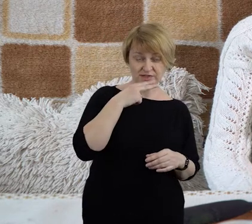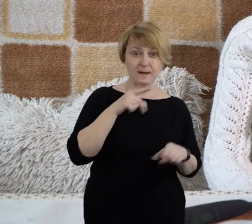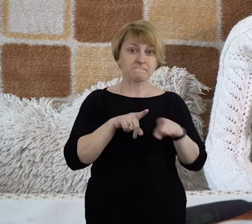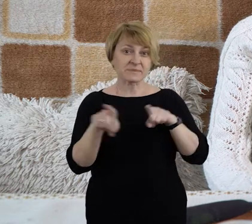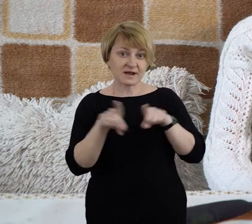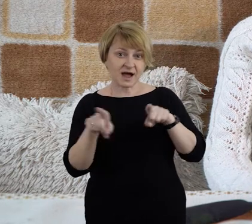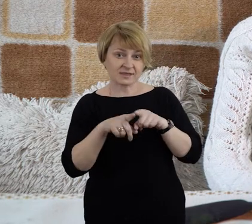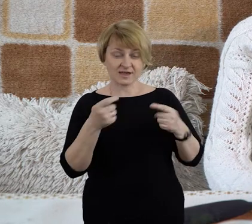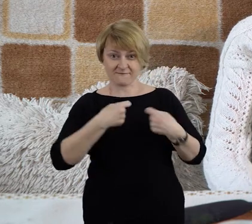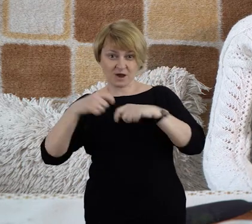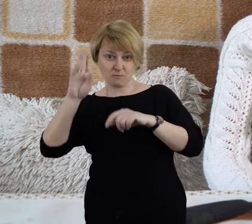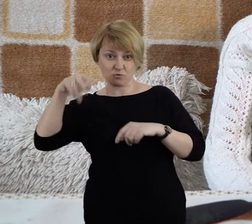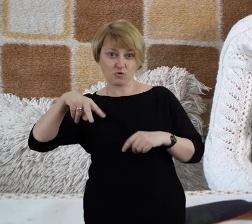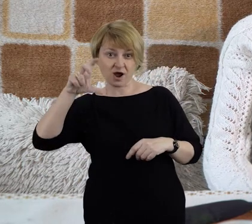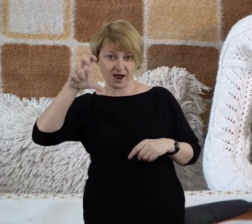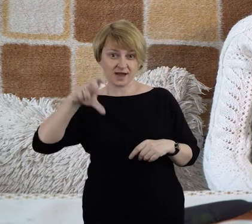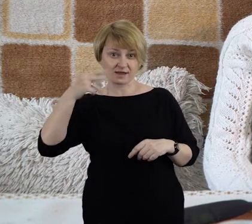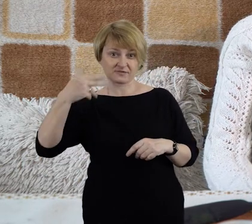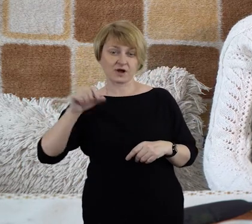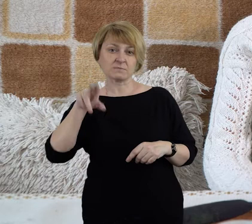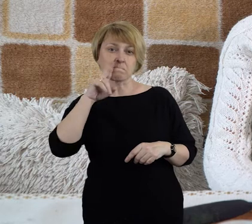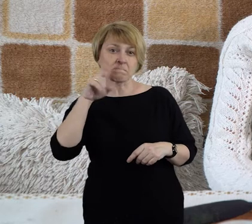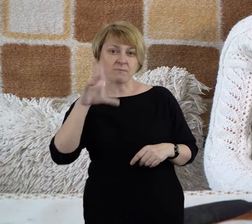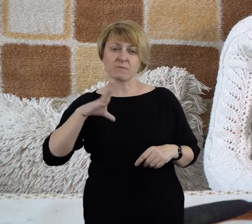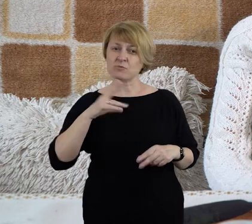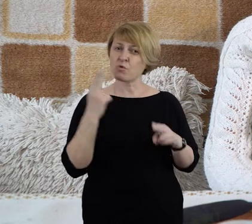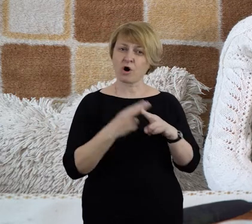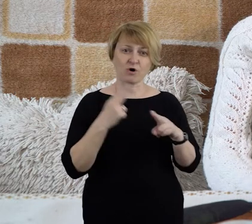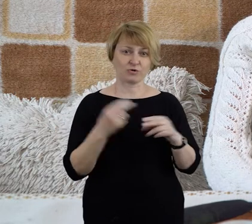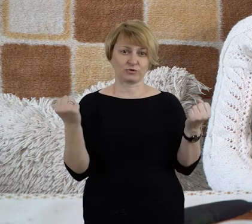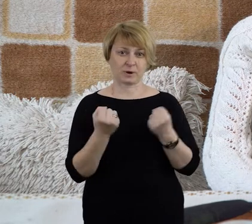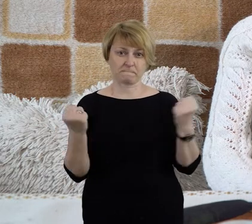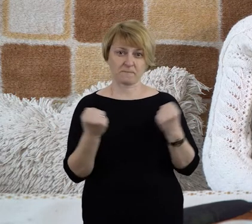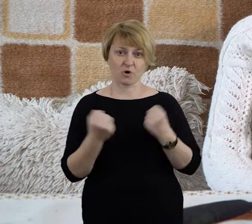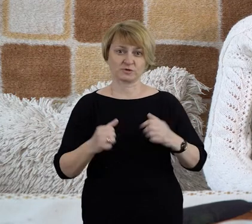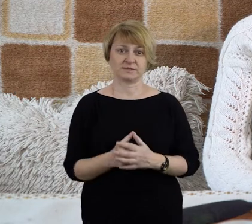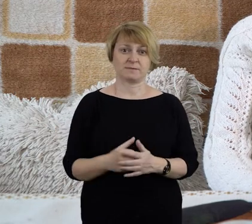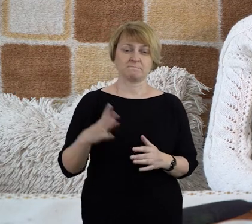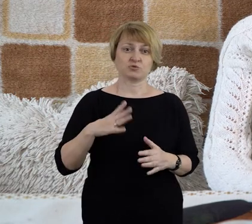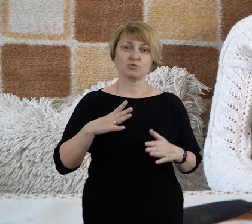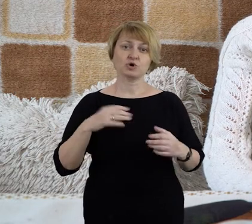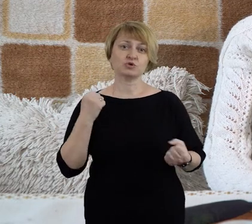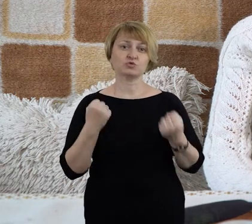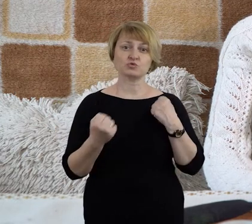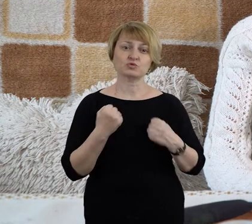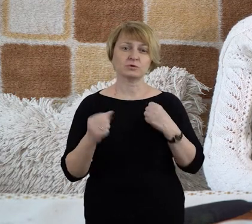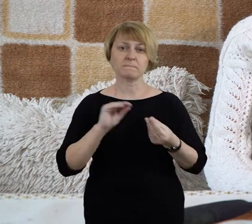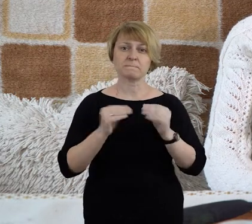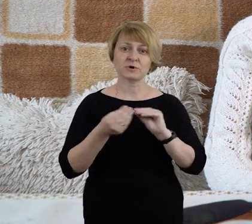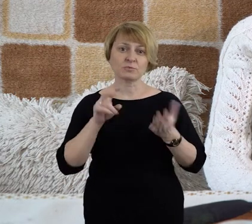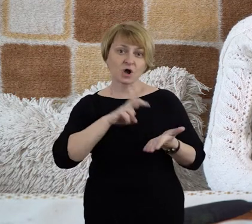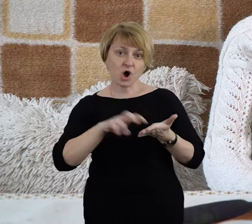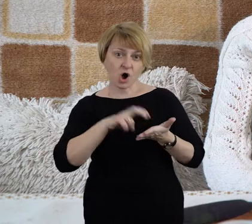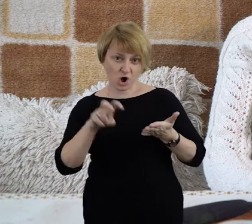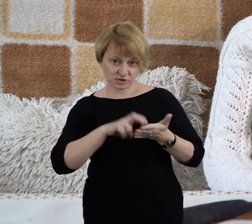wywieźli do Bohembaldu, mama już była bardzo chora, więc miała trudności z chodzeniem,